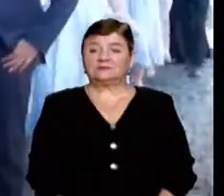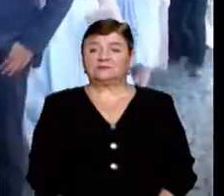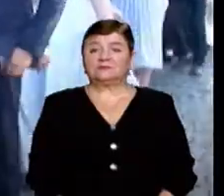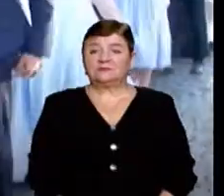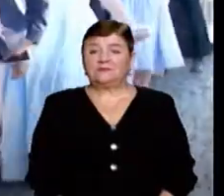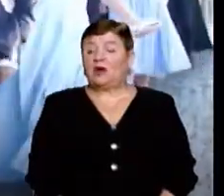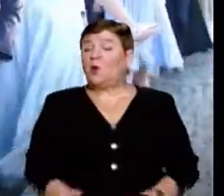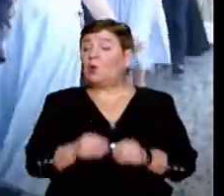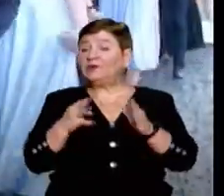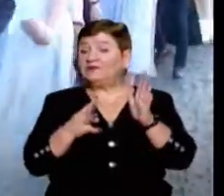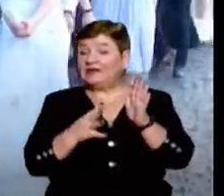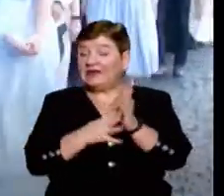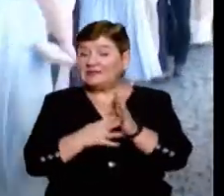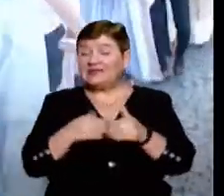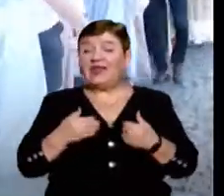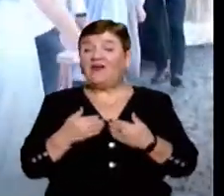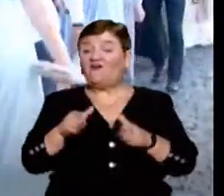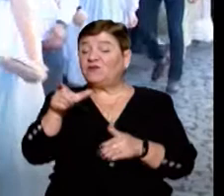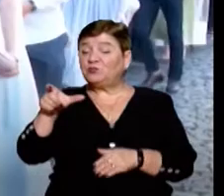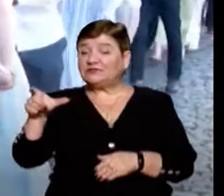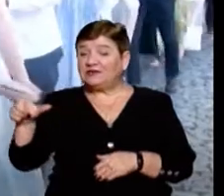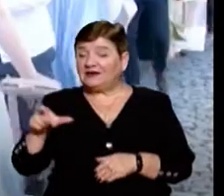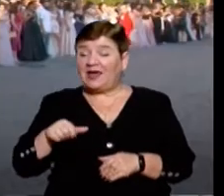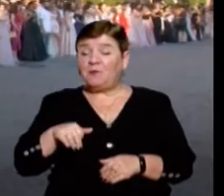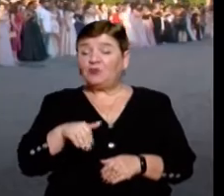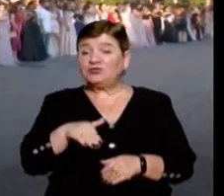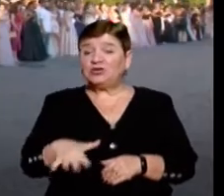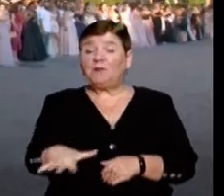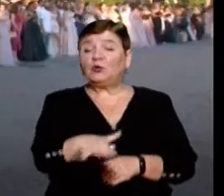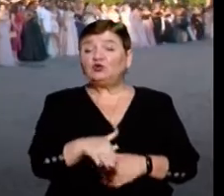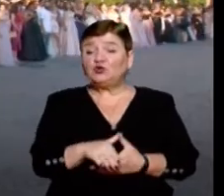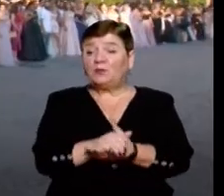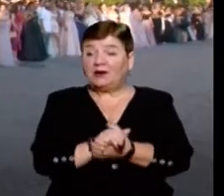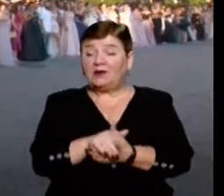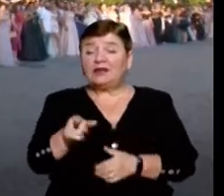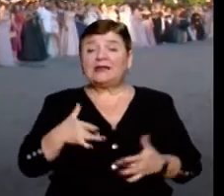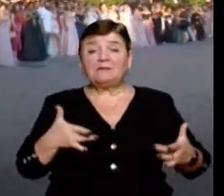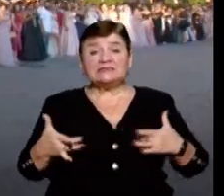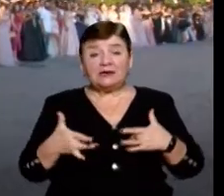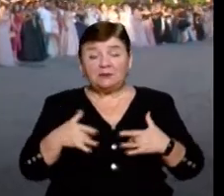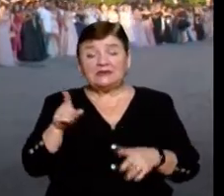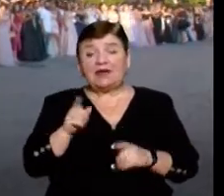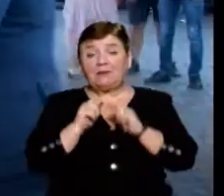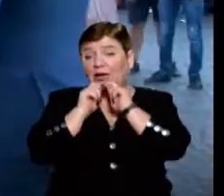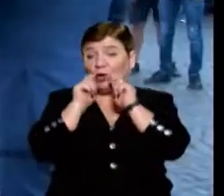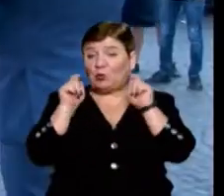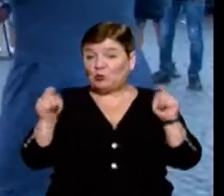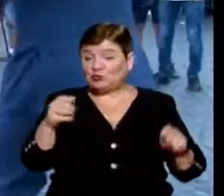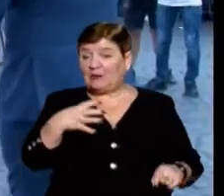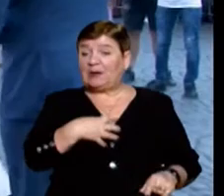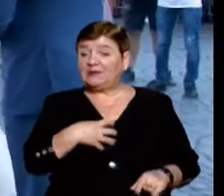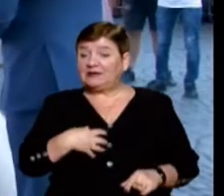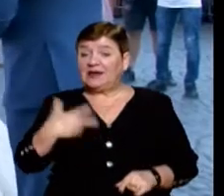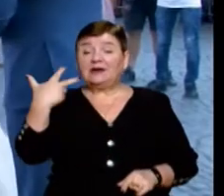О 19-й годині випускники прийшли площу Миру. Далі вистроїлися біля сцени. Там нагороджували медалістів. Зокрема, 30